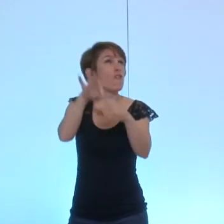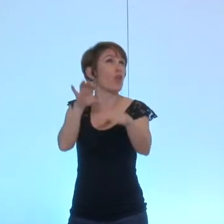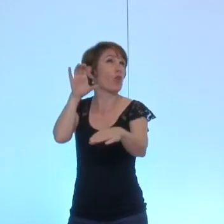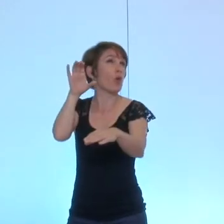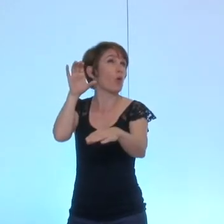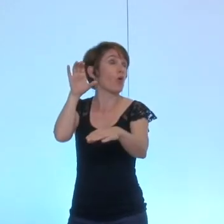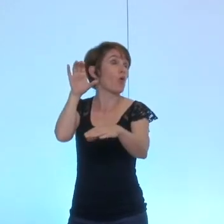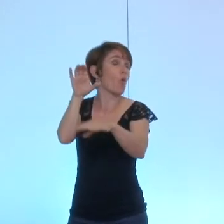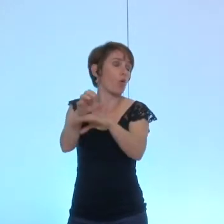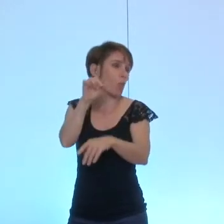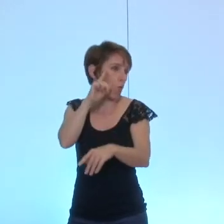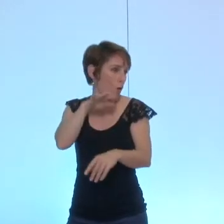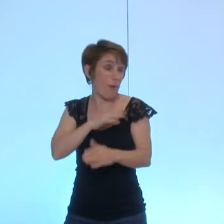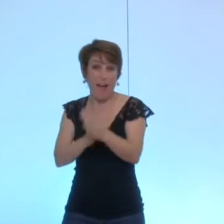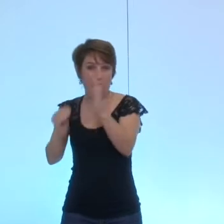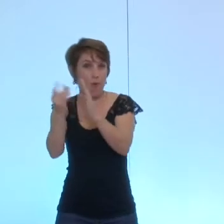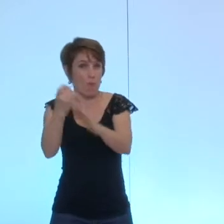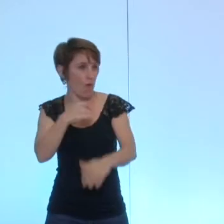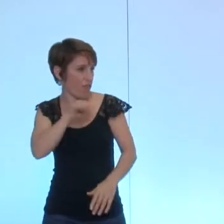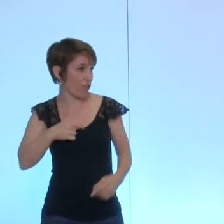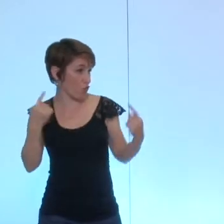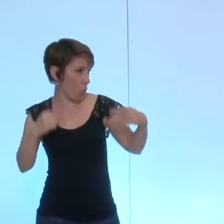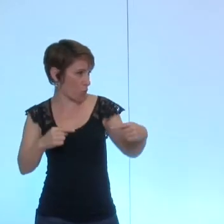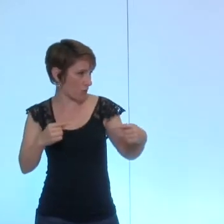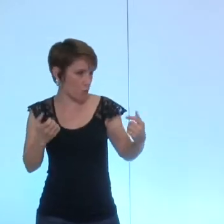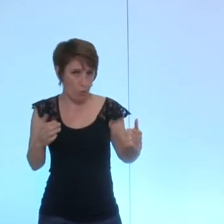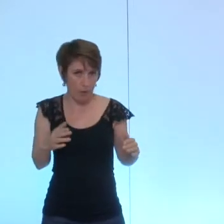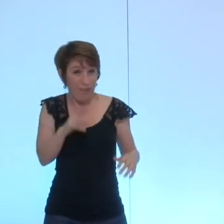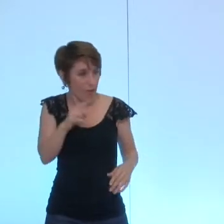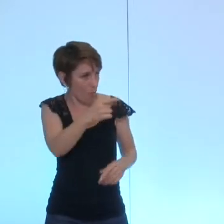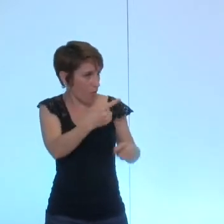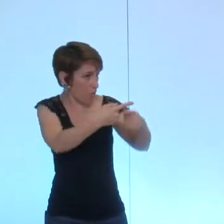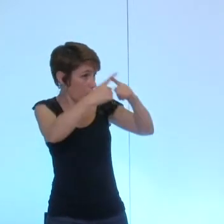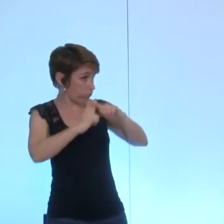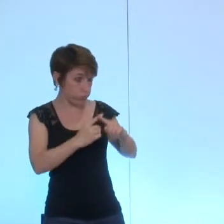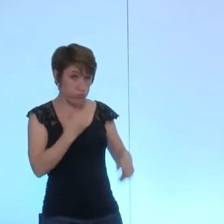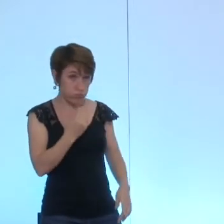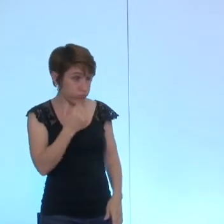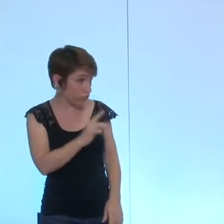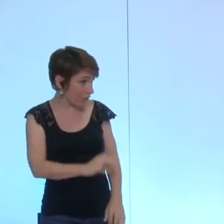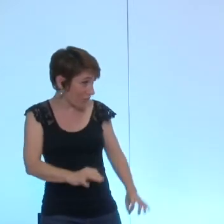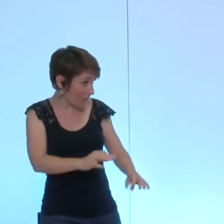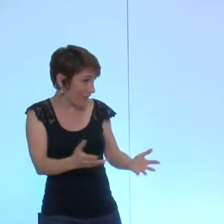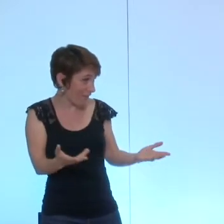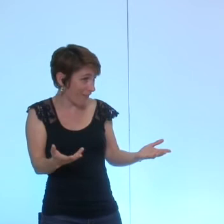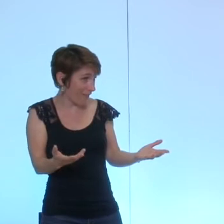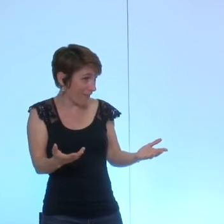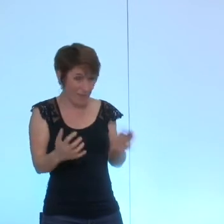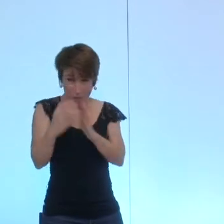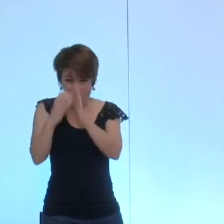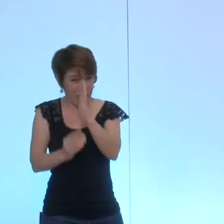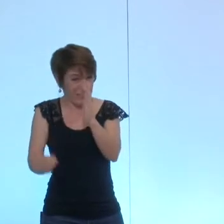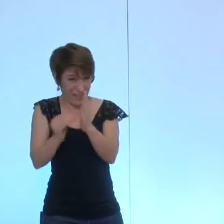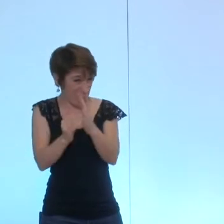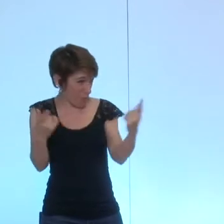issu de nos rangs vous n'avez aucun argument de fond qui s'oppose au texte qui vous